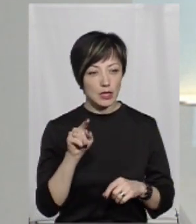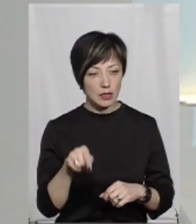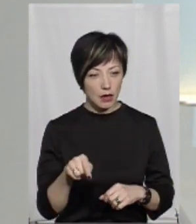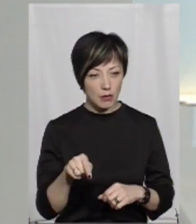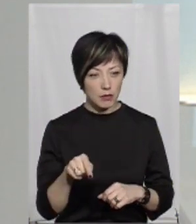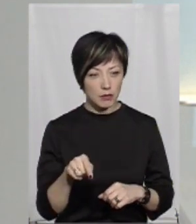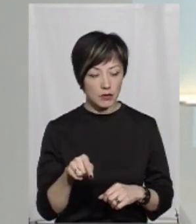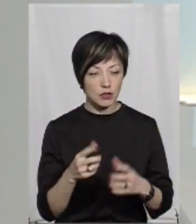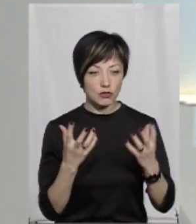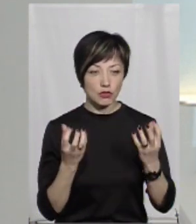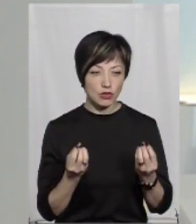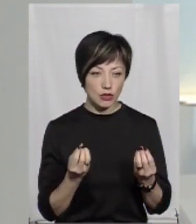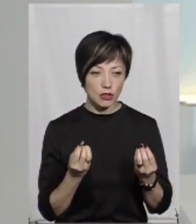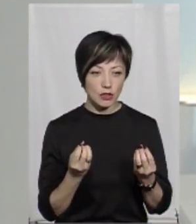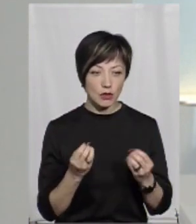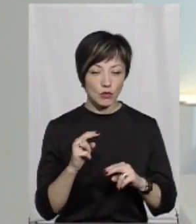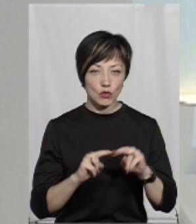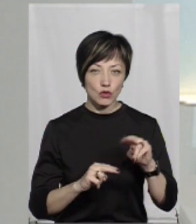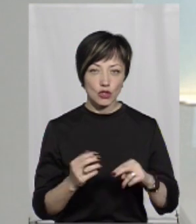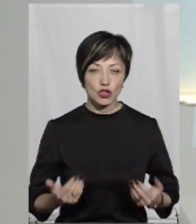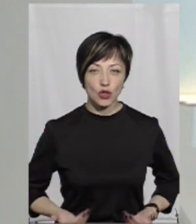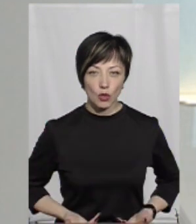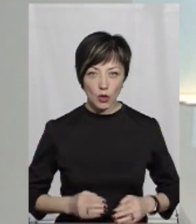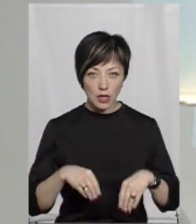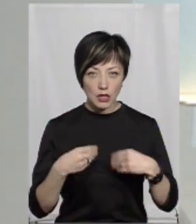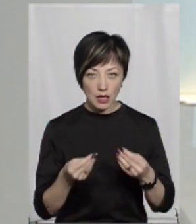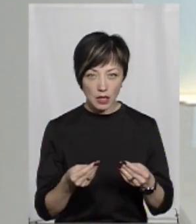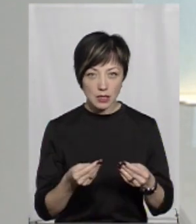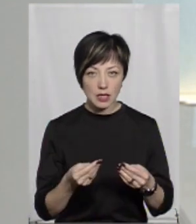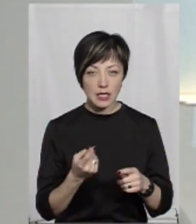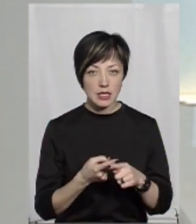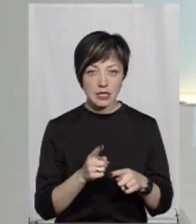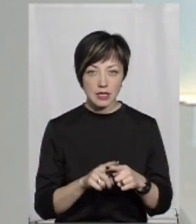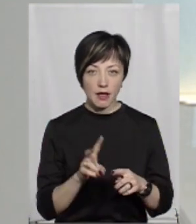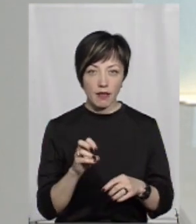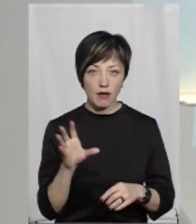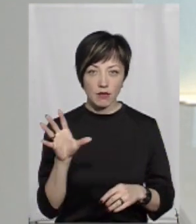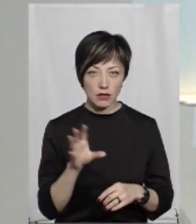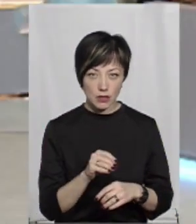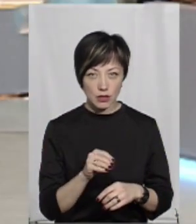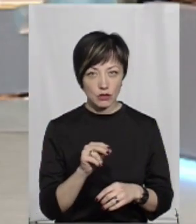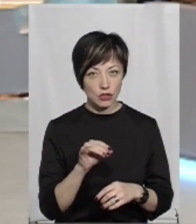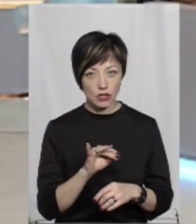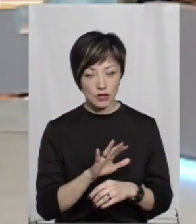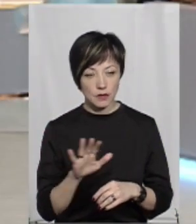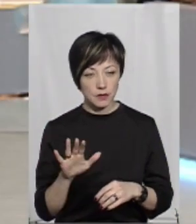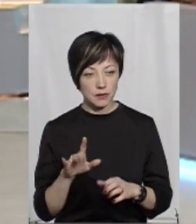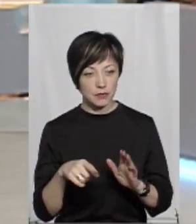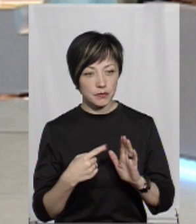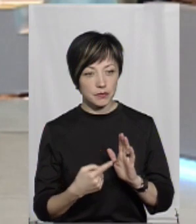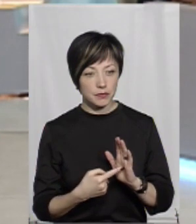там ще будується і житло надається. Надається, це не в усіх, в усіх чи не в усіх?